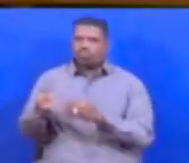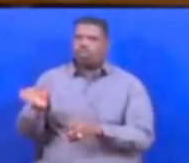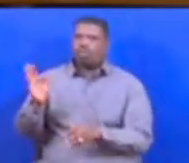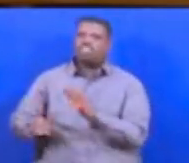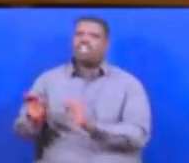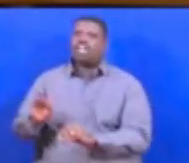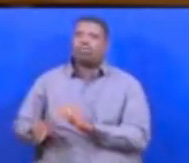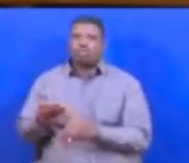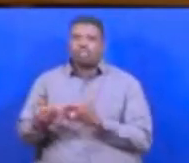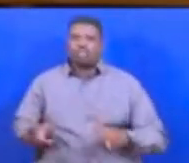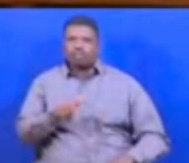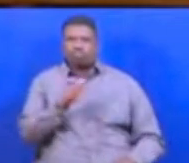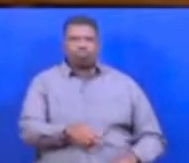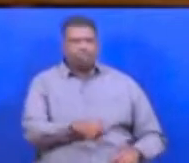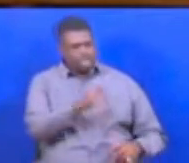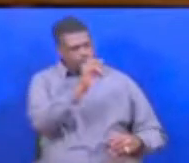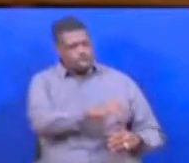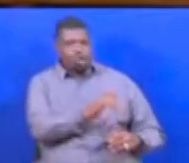masabu mtu ataku